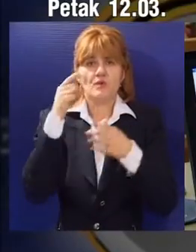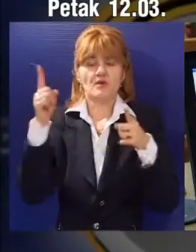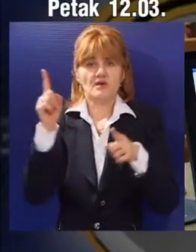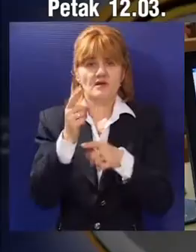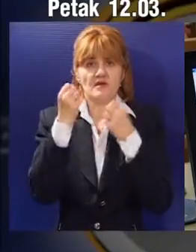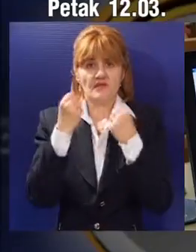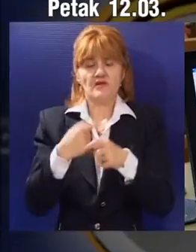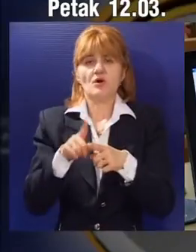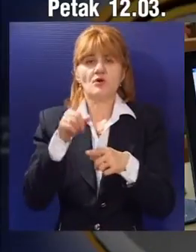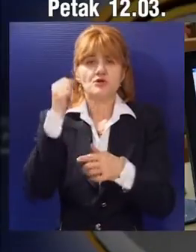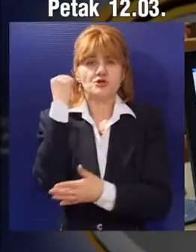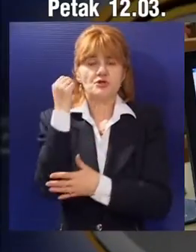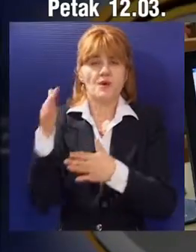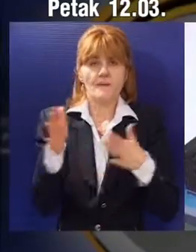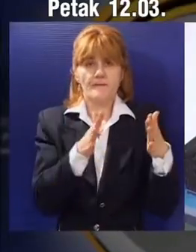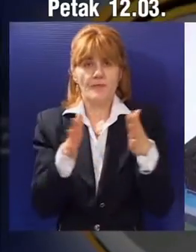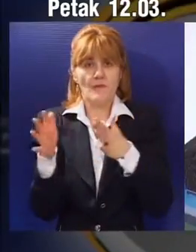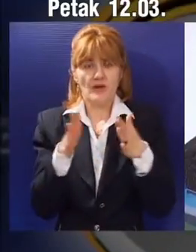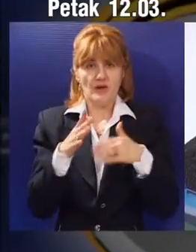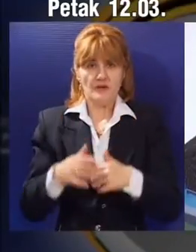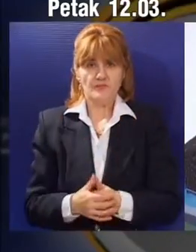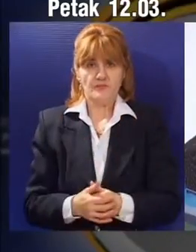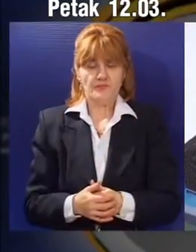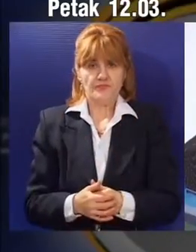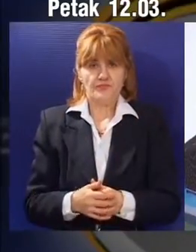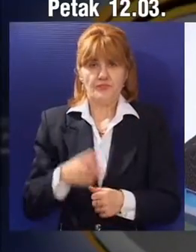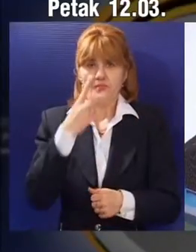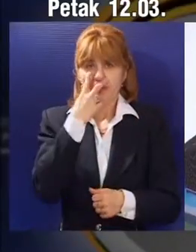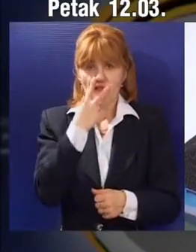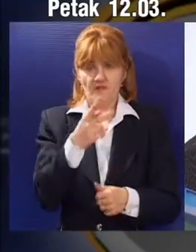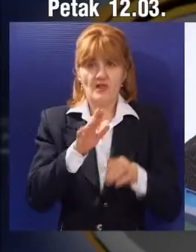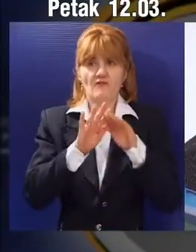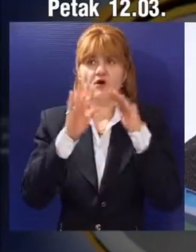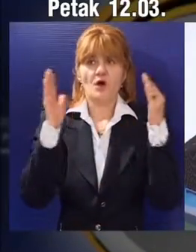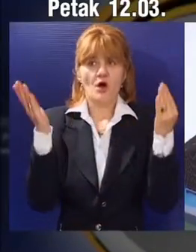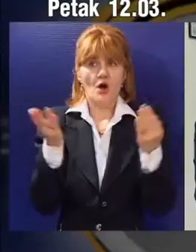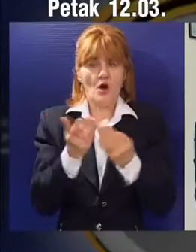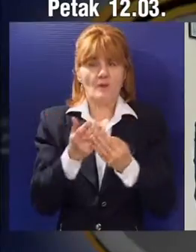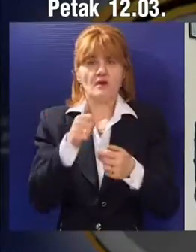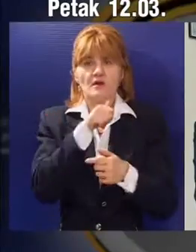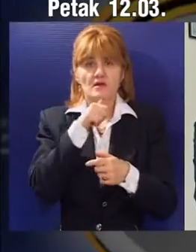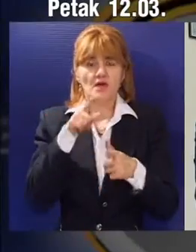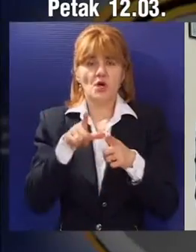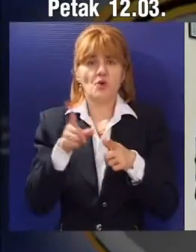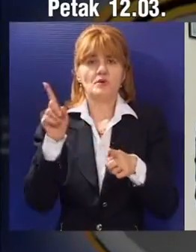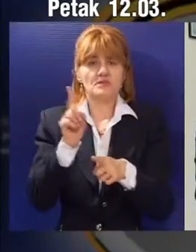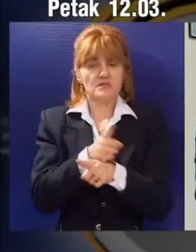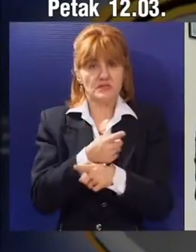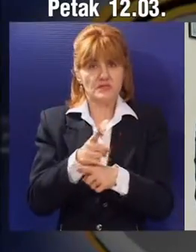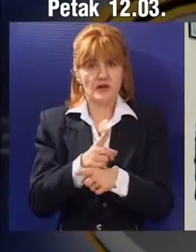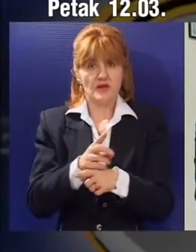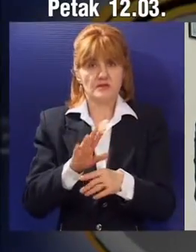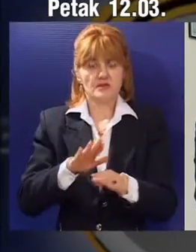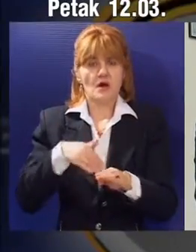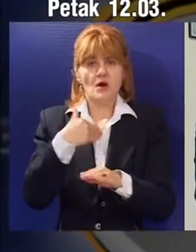i došlo je do pomeranja šipova koji nose ženski štrand. Vidljivo je da je objekat u sanacijama koje su se dešavale